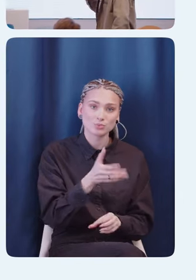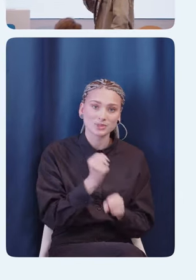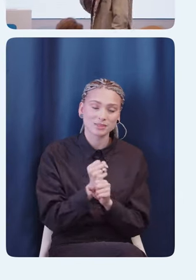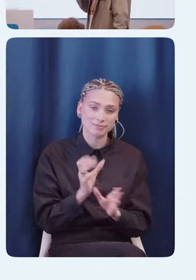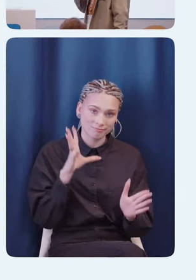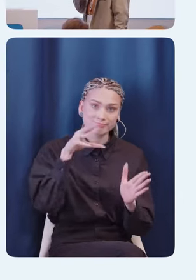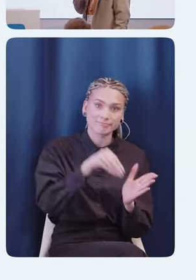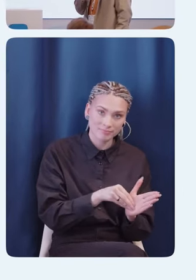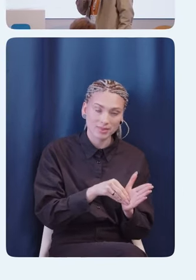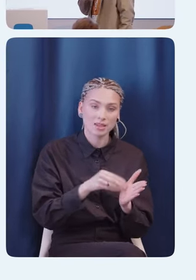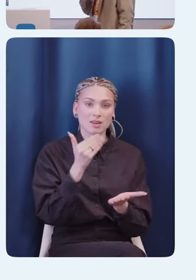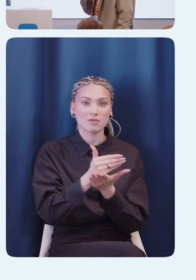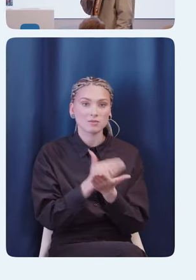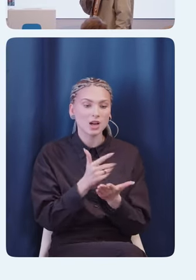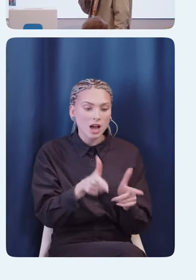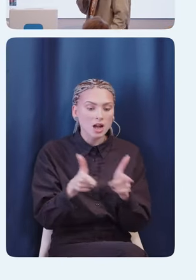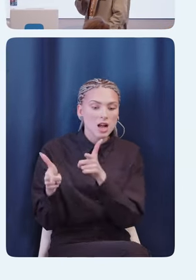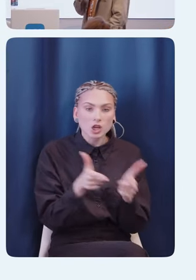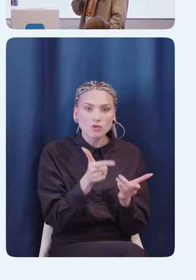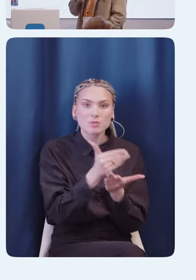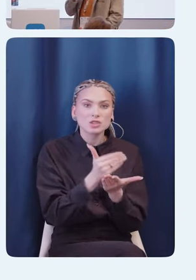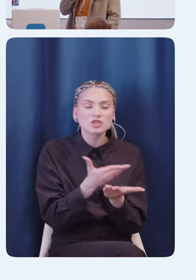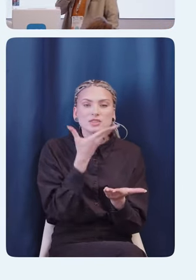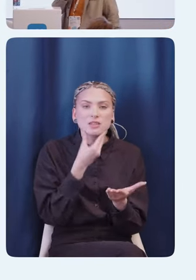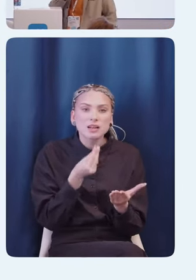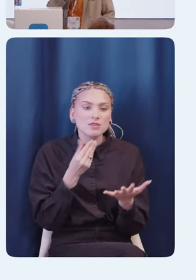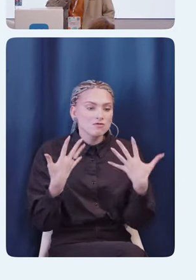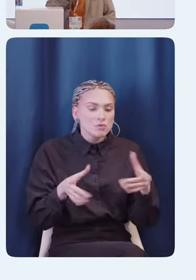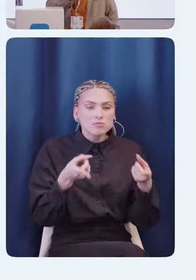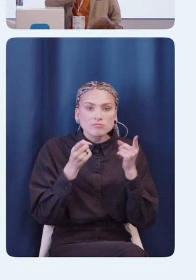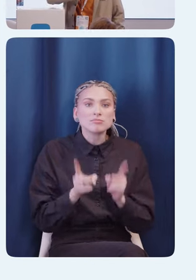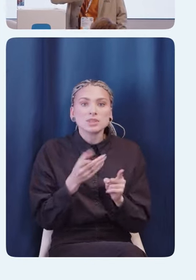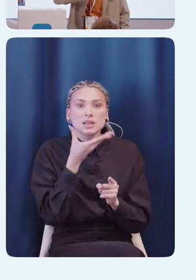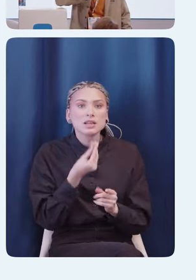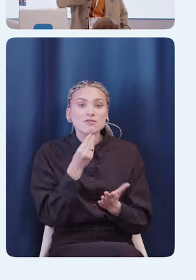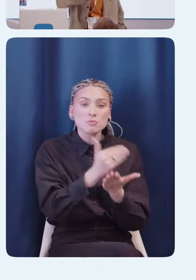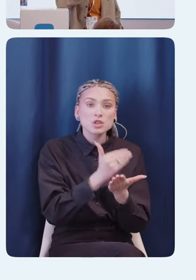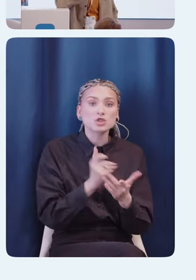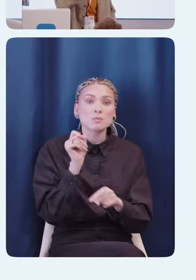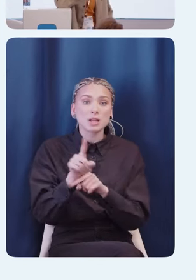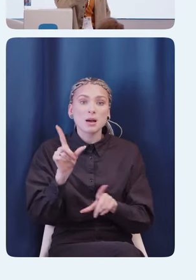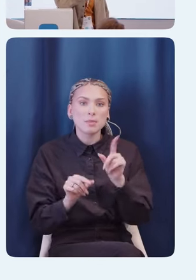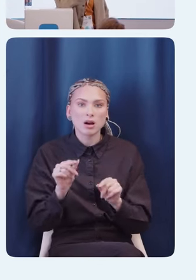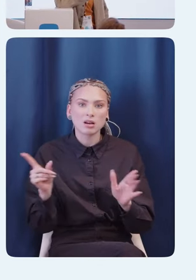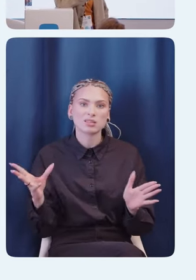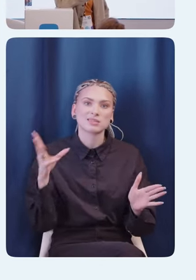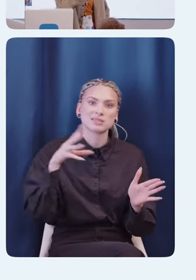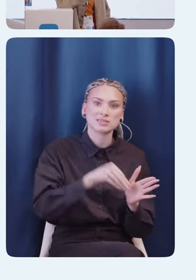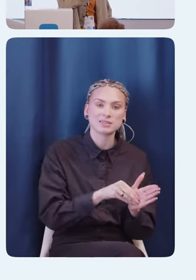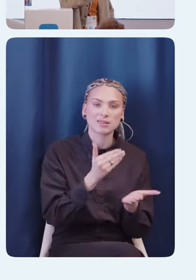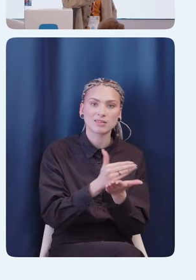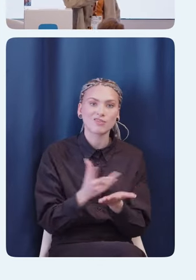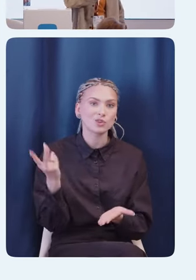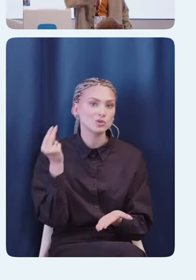внедряет в итоговое, готовое приложение, красивое, красивое, по-настоящему красивое приложение по заказу молока, VoiceOver. Но вы должны